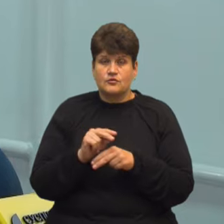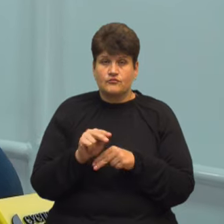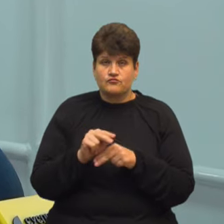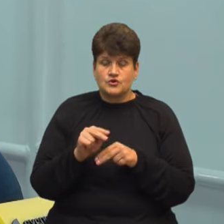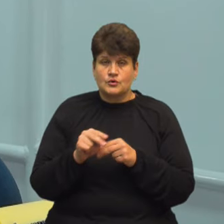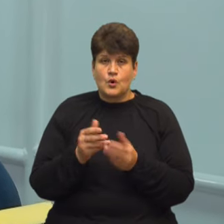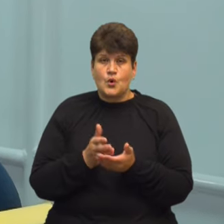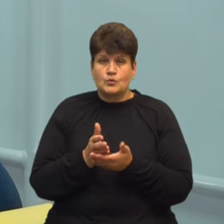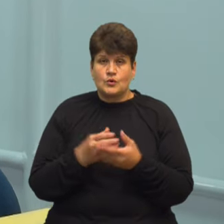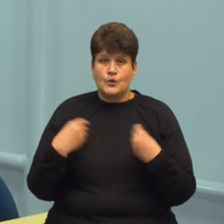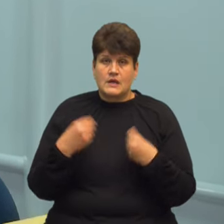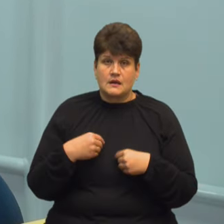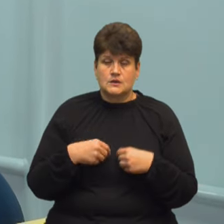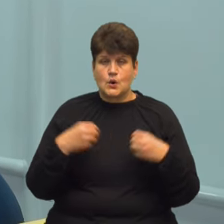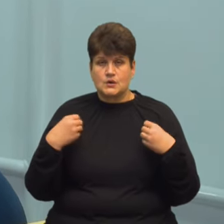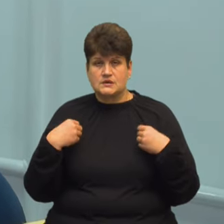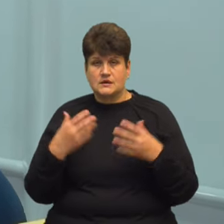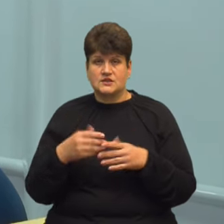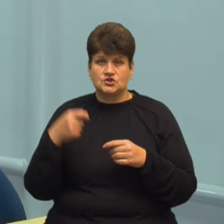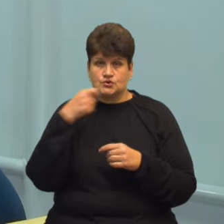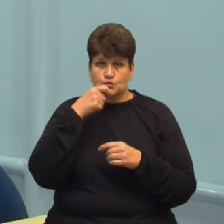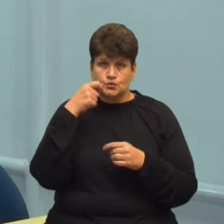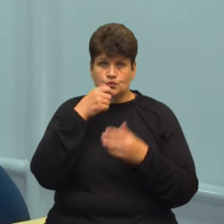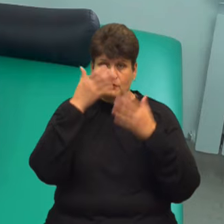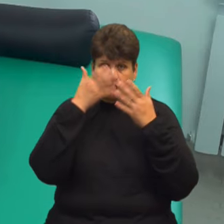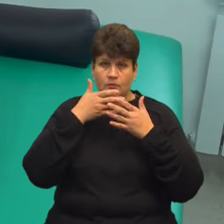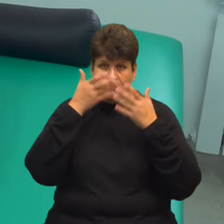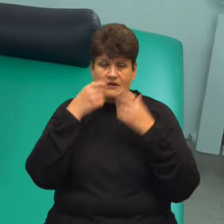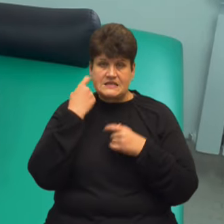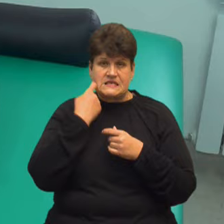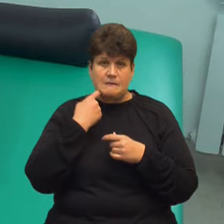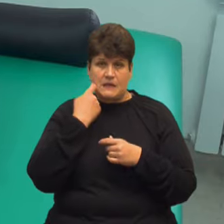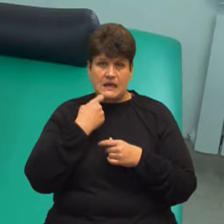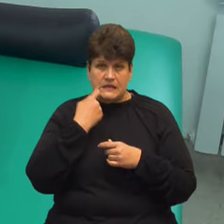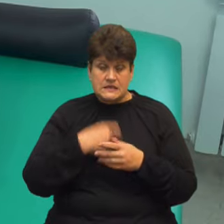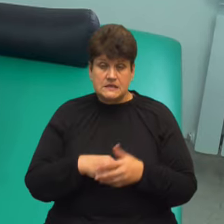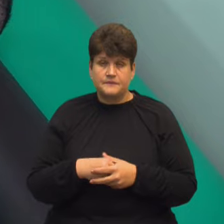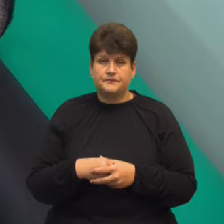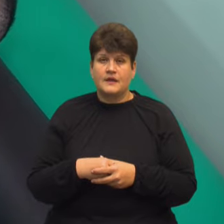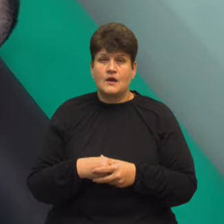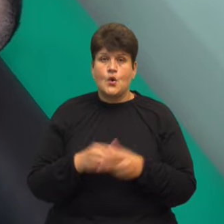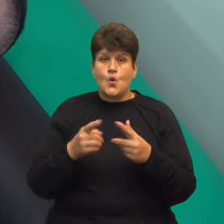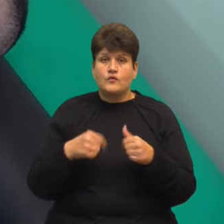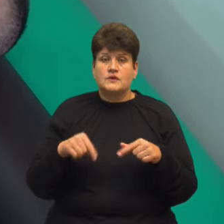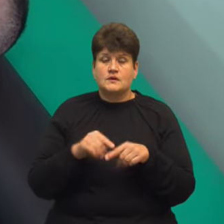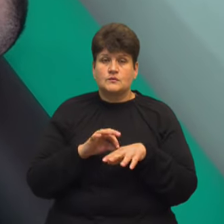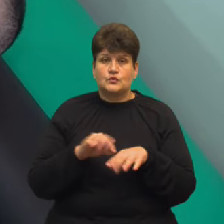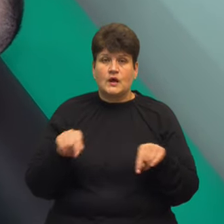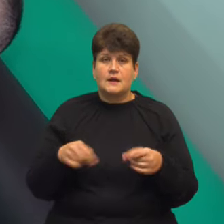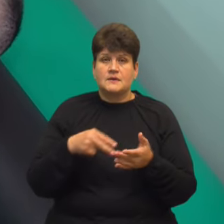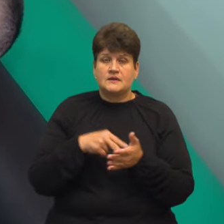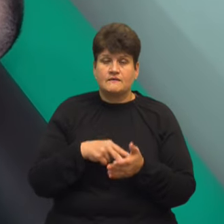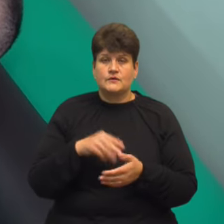слуговувати Одягатися, роздягатися, чистити зуби, вмиватися, бритися У відділенні проходить реабілітацію також Юрій